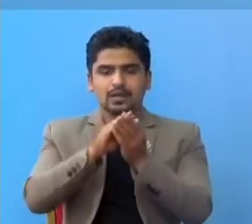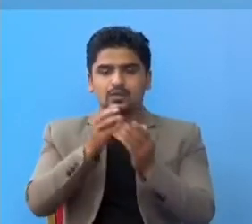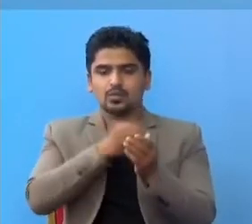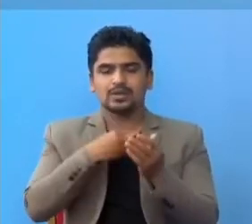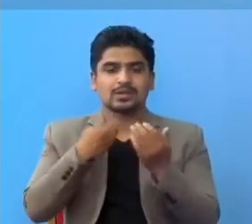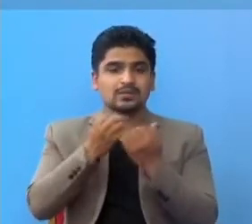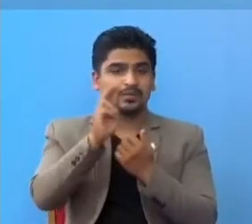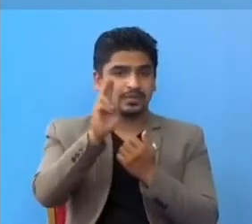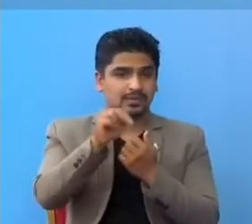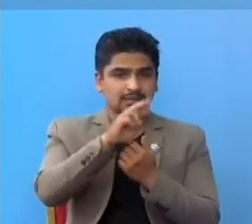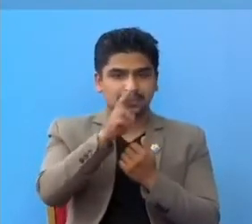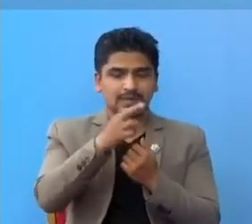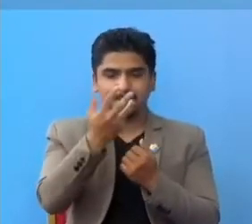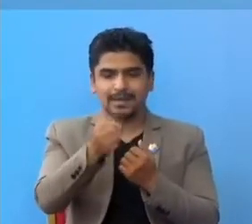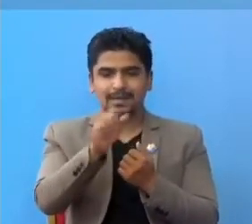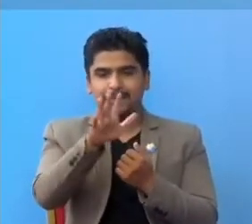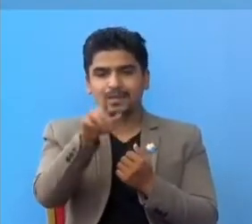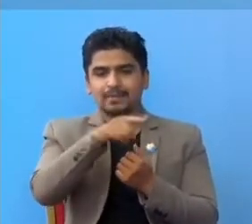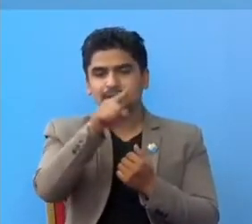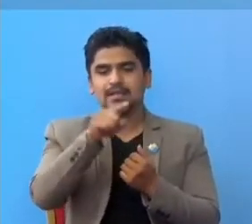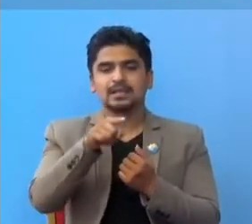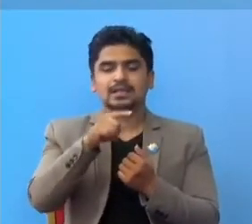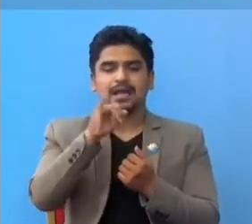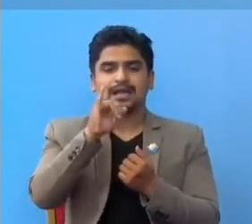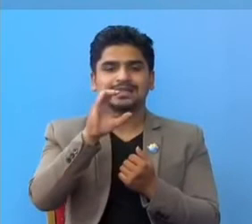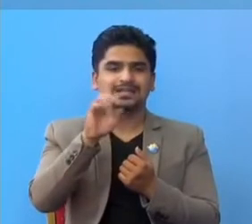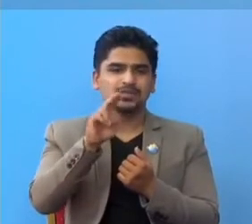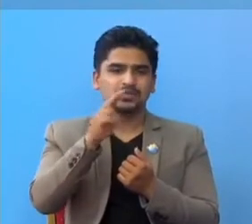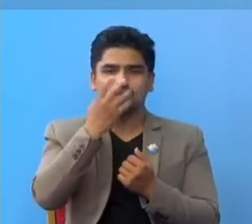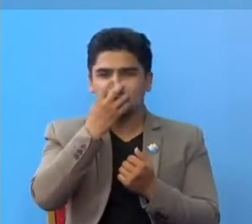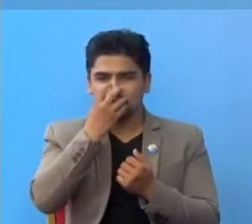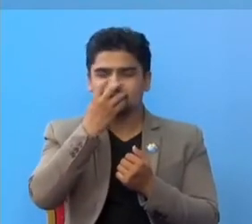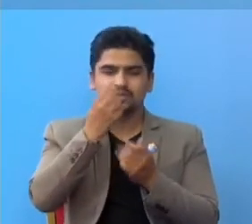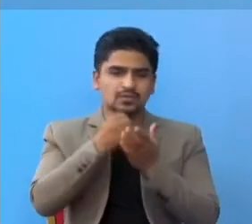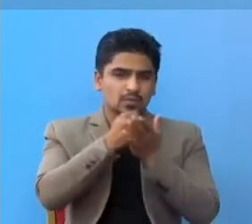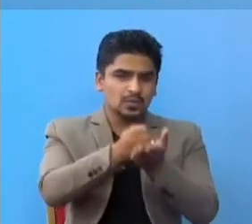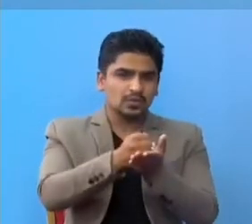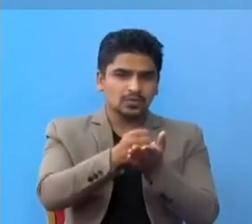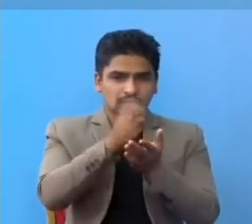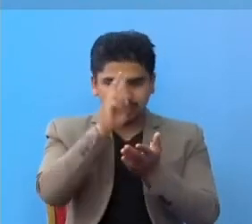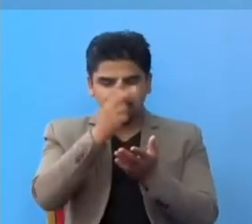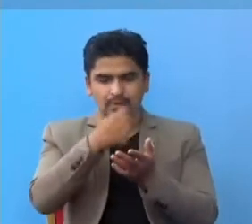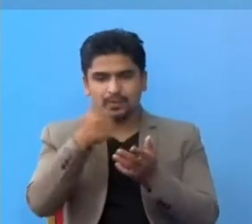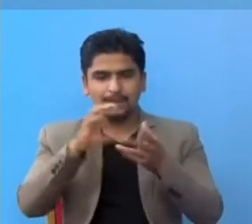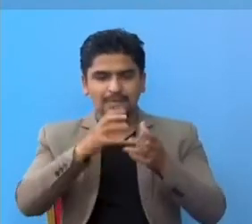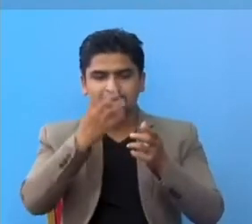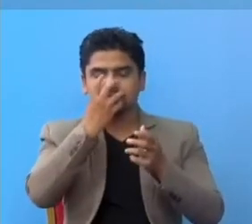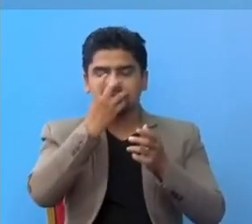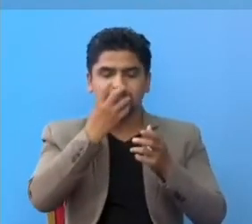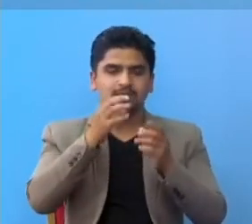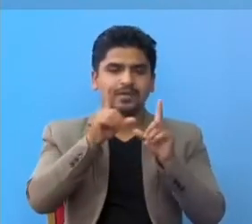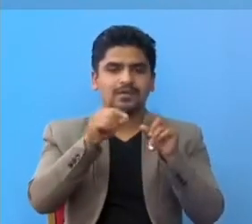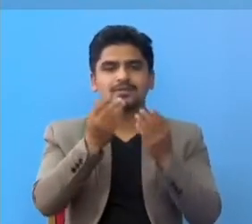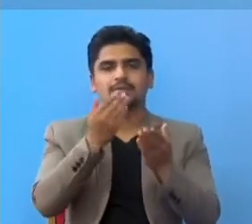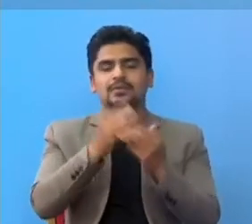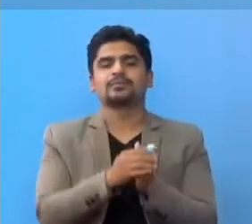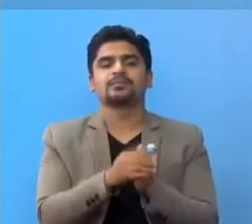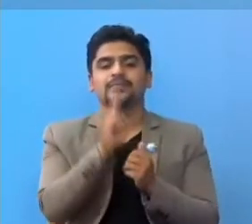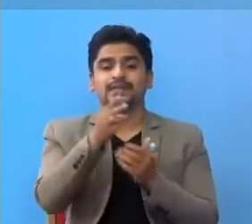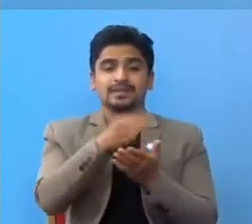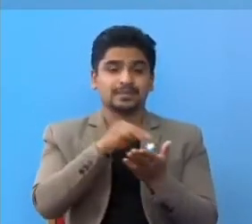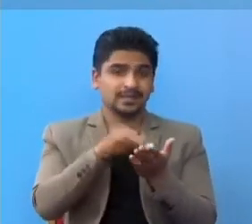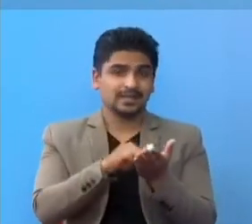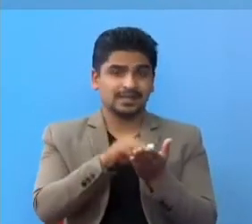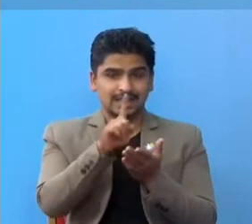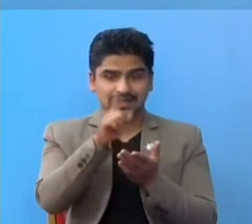गर्न पर्छा, तर बाकी 5 पर्तिशत लाइ ICU, अक्सीजन, सपोर्ट वा भेंटीलेटर आभस्यक पर्न सक्छा, तेस मद्दे